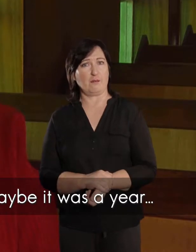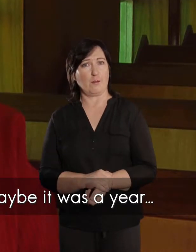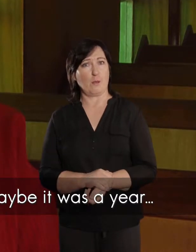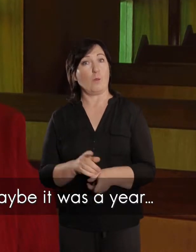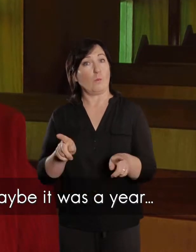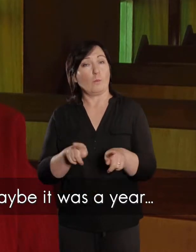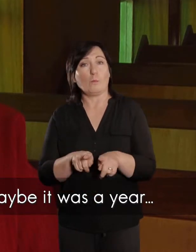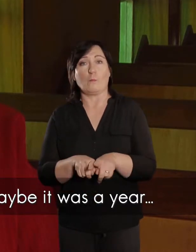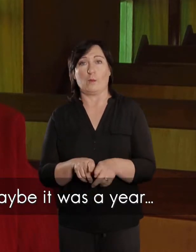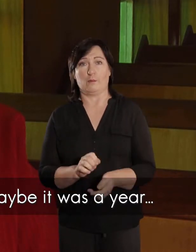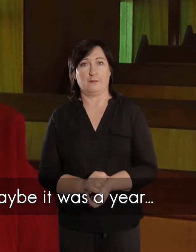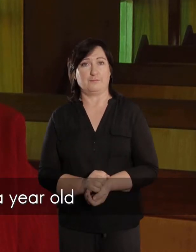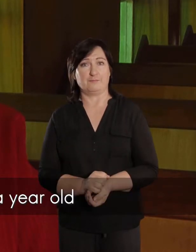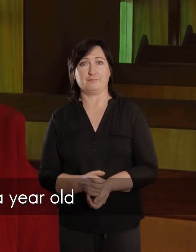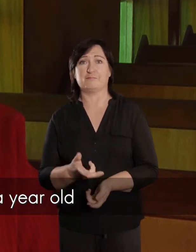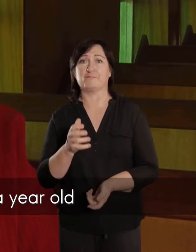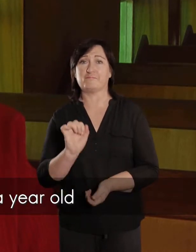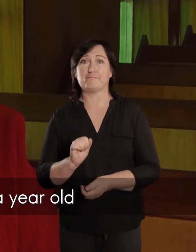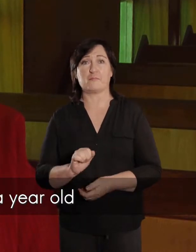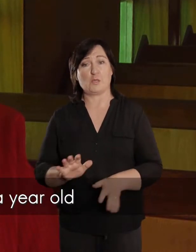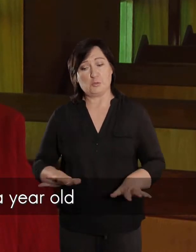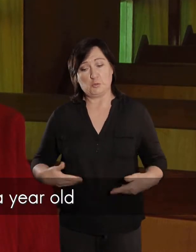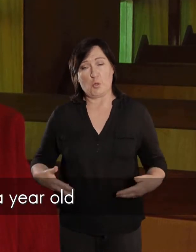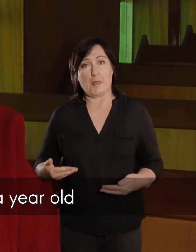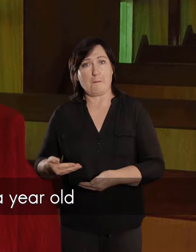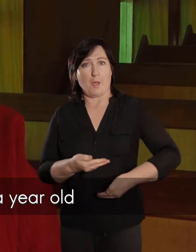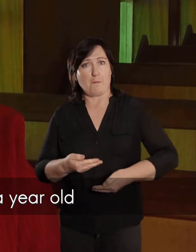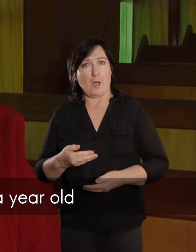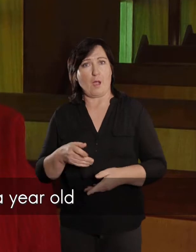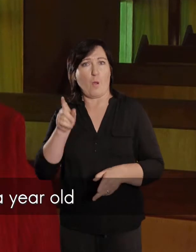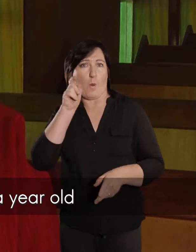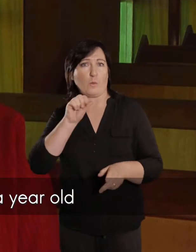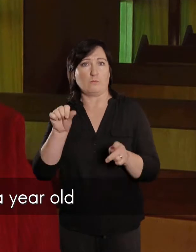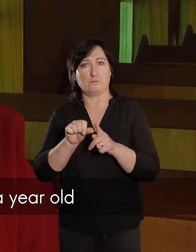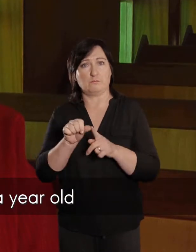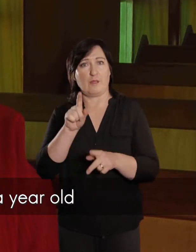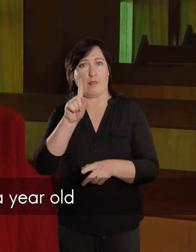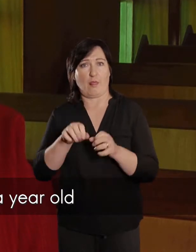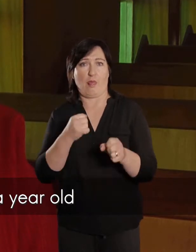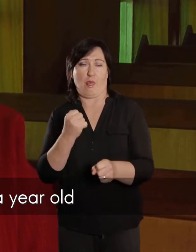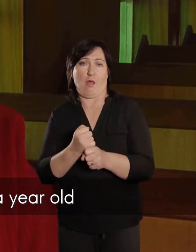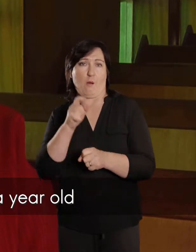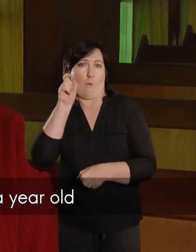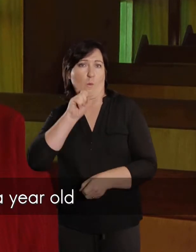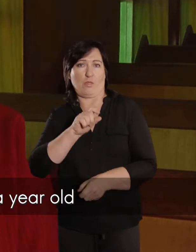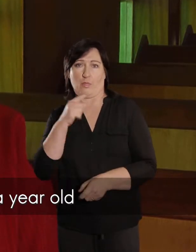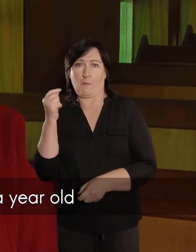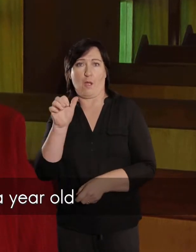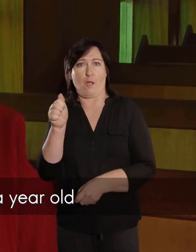gewees en Amos dink ek was een jaar of iets oud was Amos al een sientje